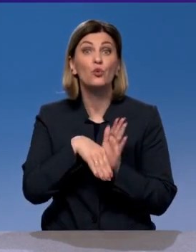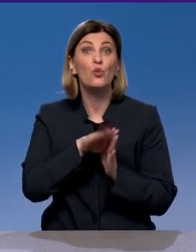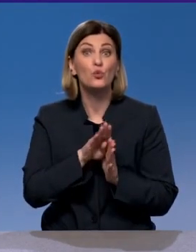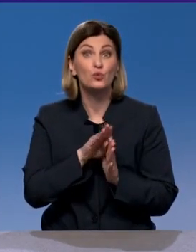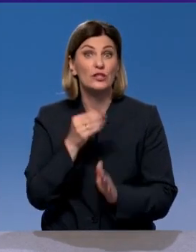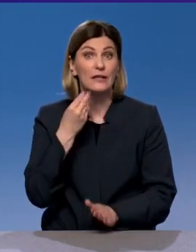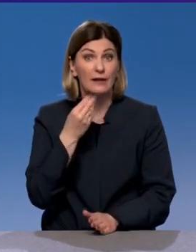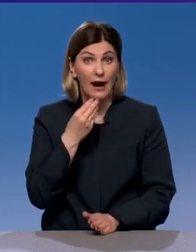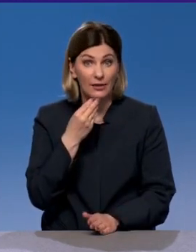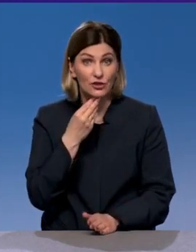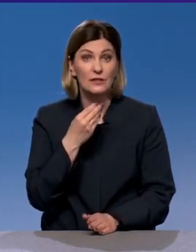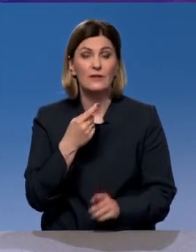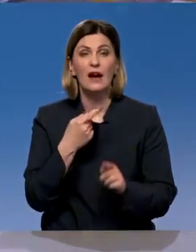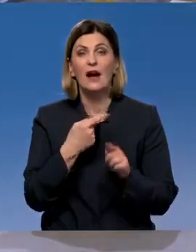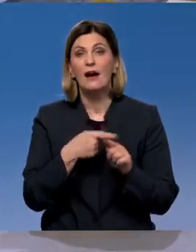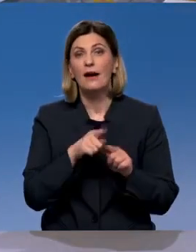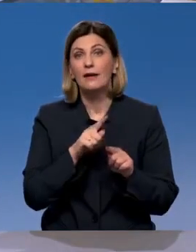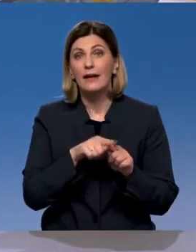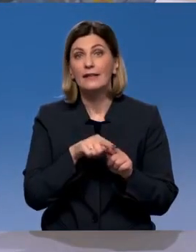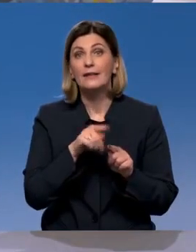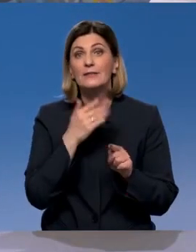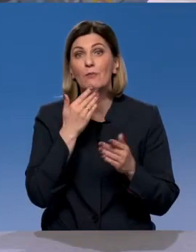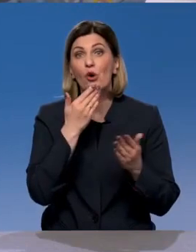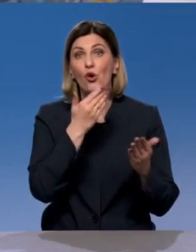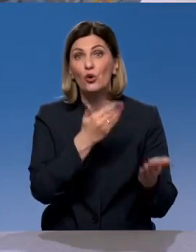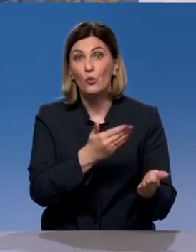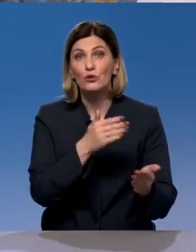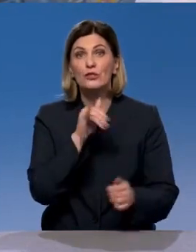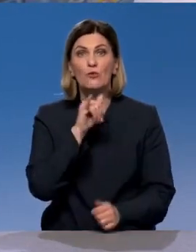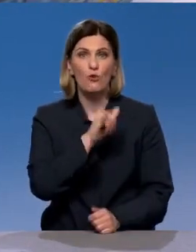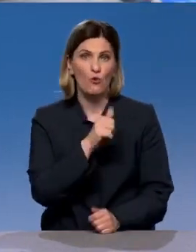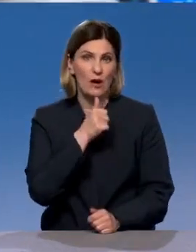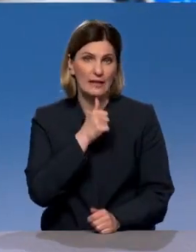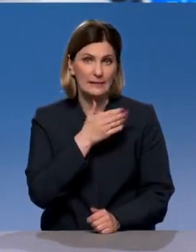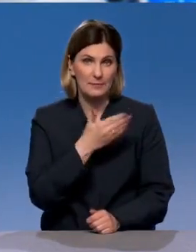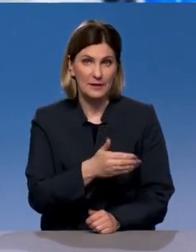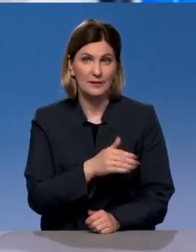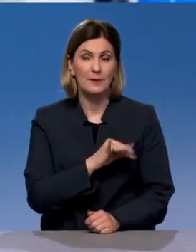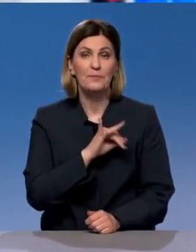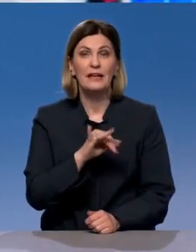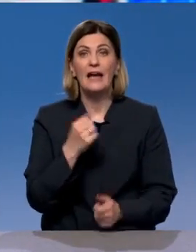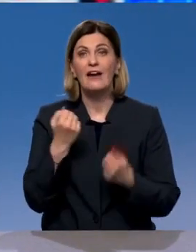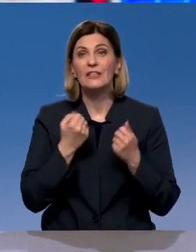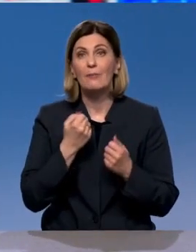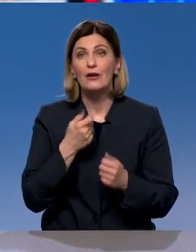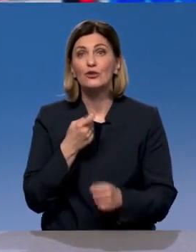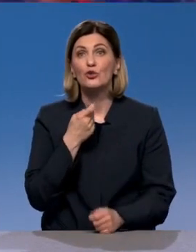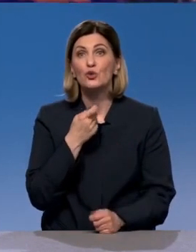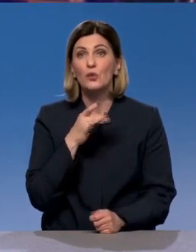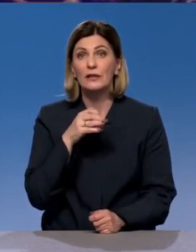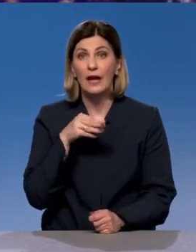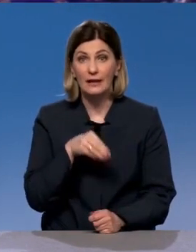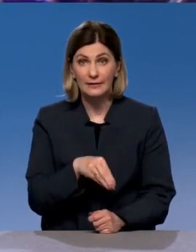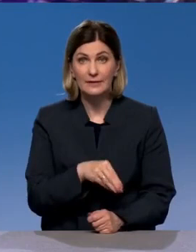гостями. Это член Общественного совета при Министерстве транспорта России Кирилл Янков. Добрый вечер. И автомобильный журналист Александр Гусаров. Добрый вечер.